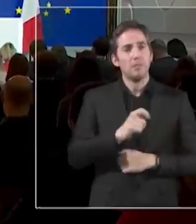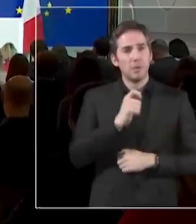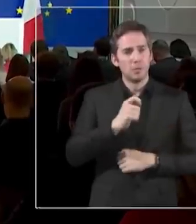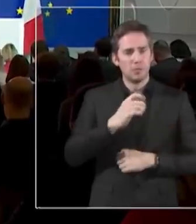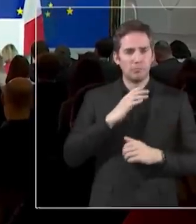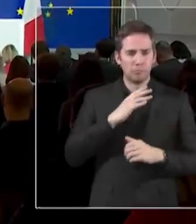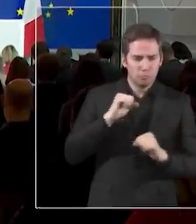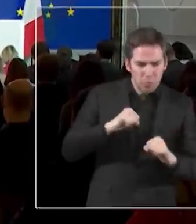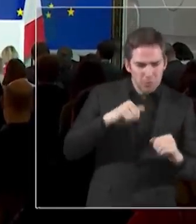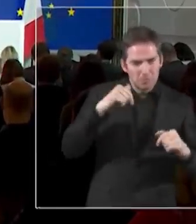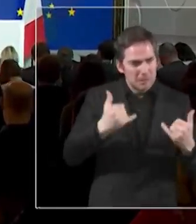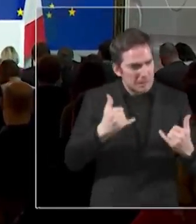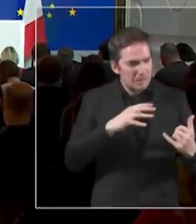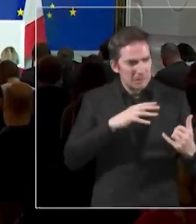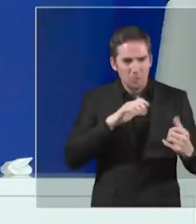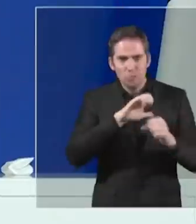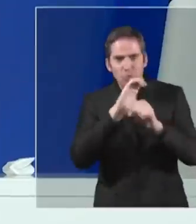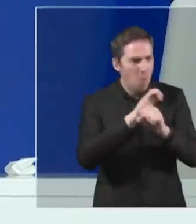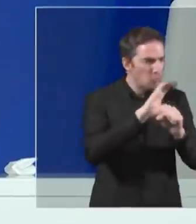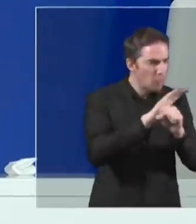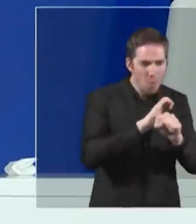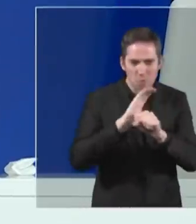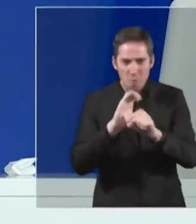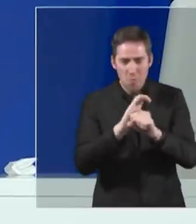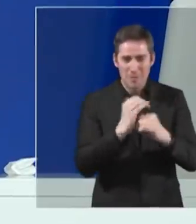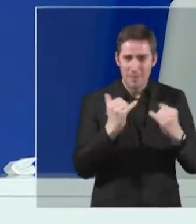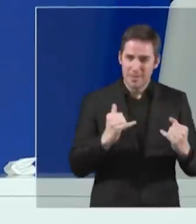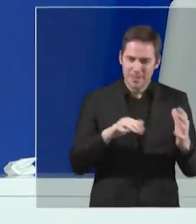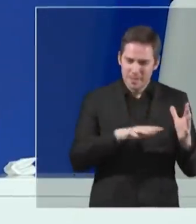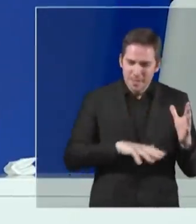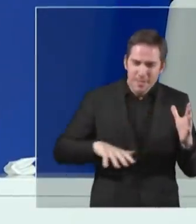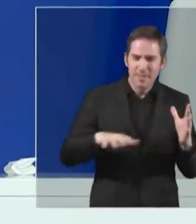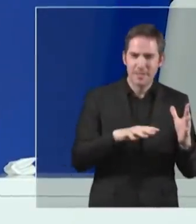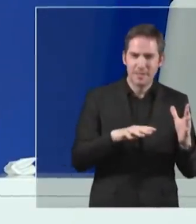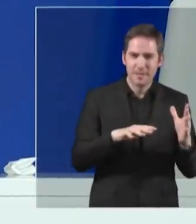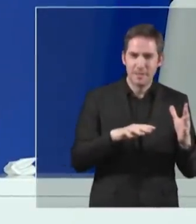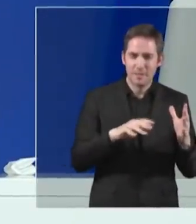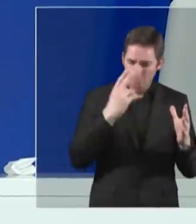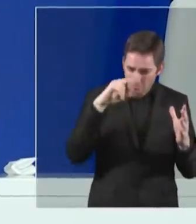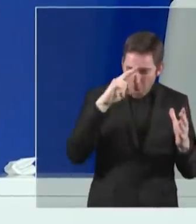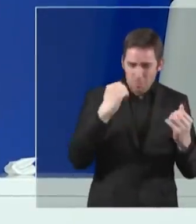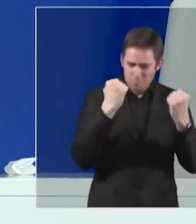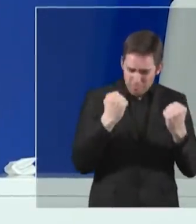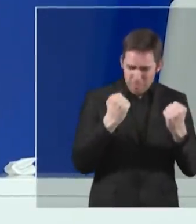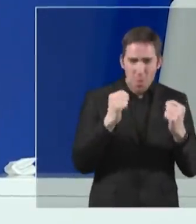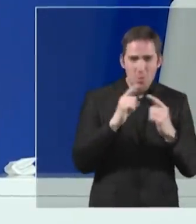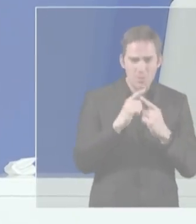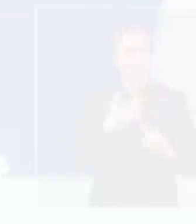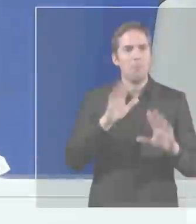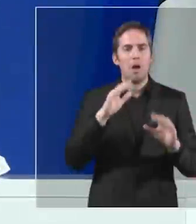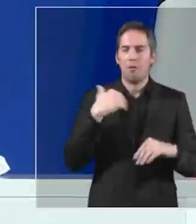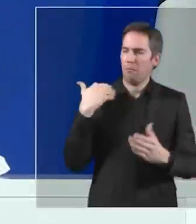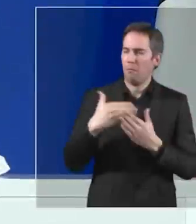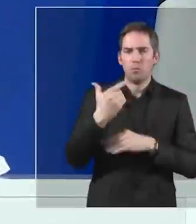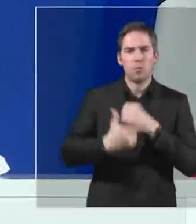notre capacité à créer le maximum d'emplois sur notre sol et notre capacité à définir les standards de demain.